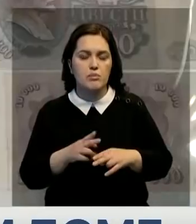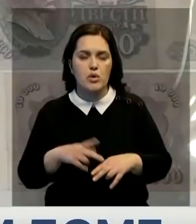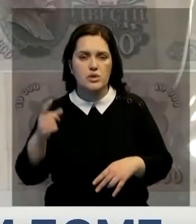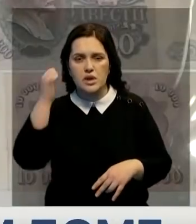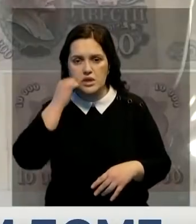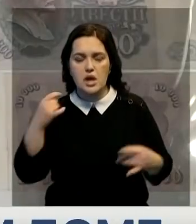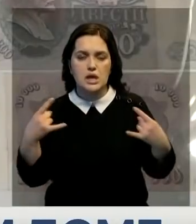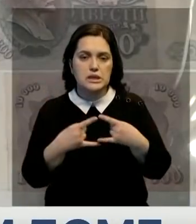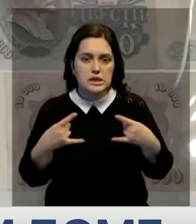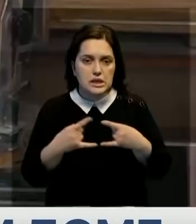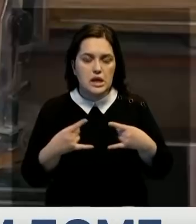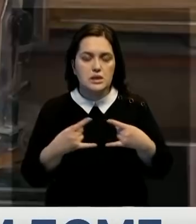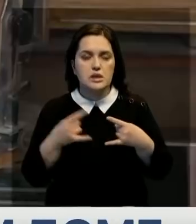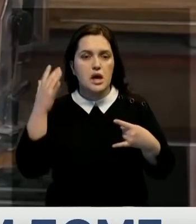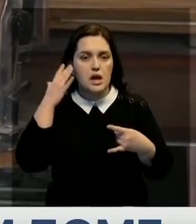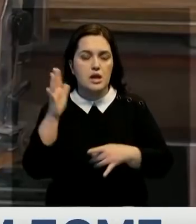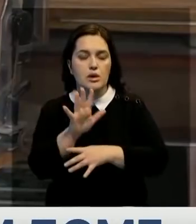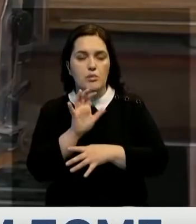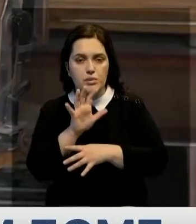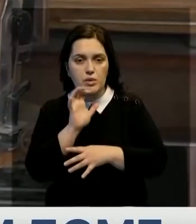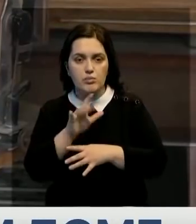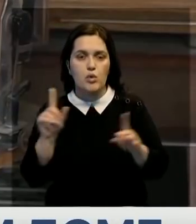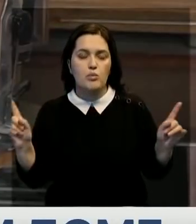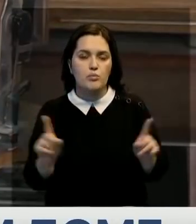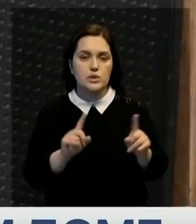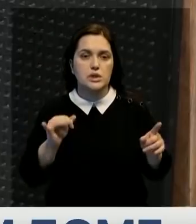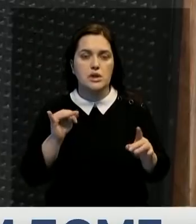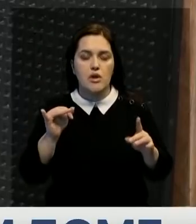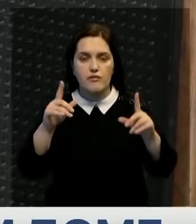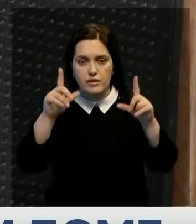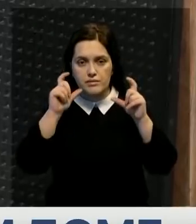старые телевизоры и радиоприёмники, музыкальные инструменты и фотоаппараты.